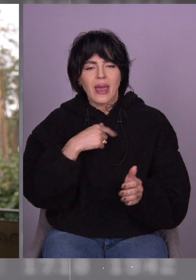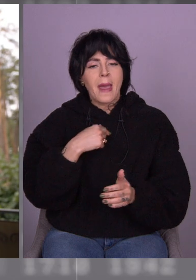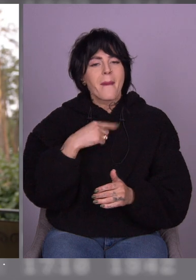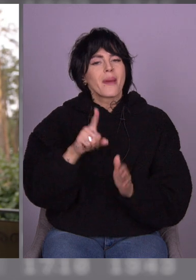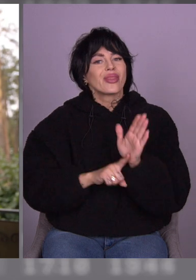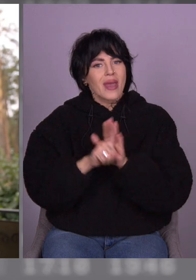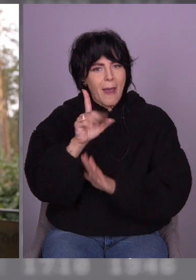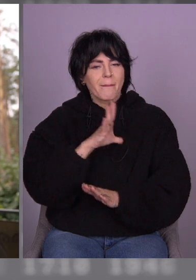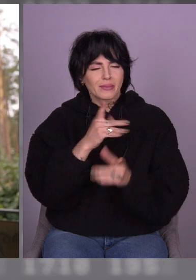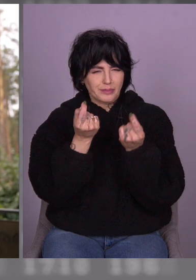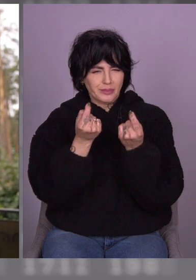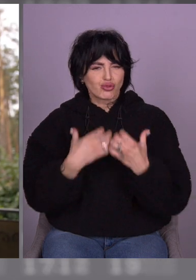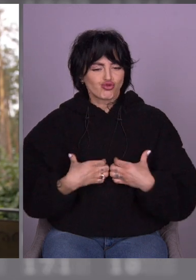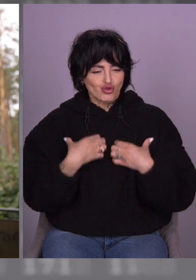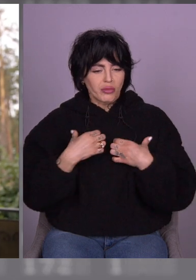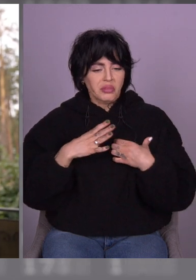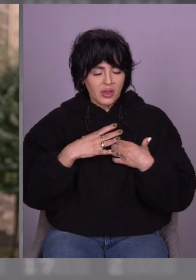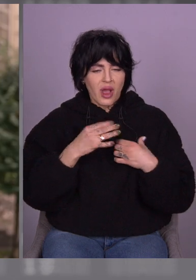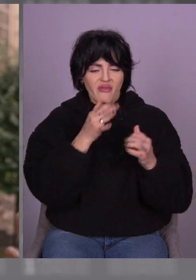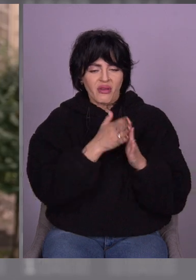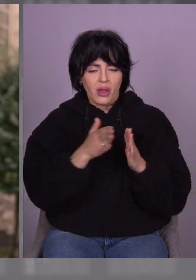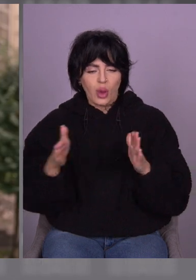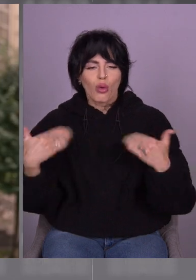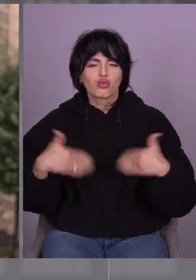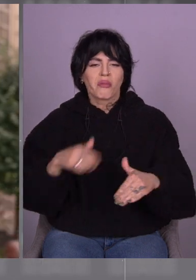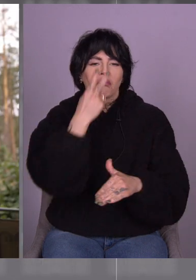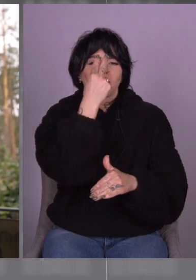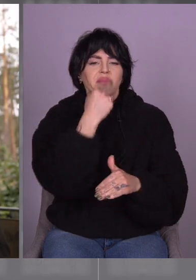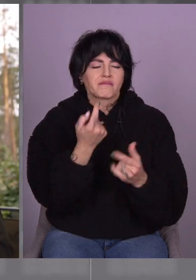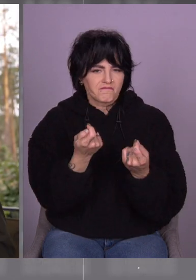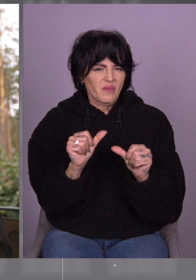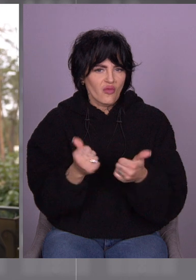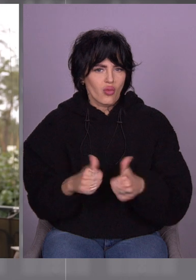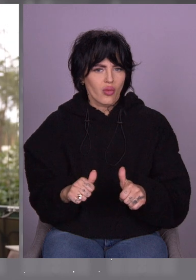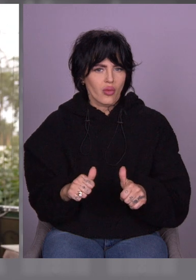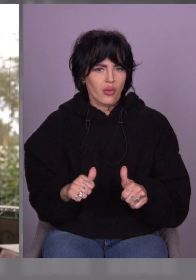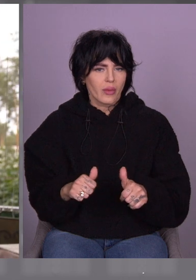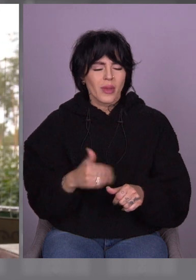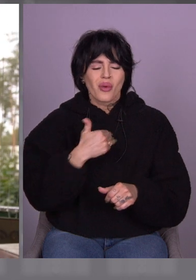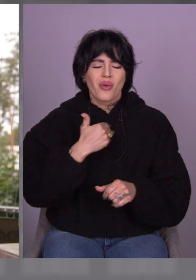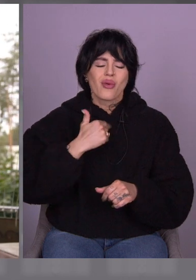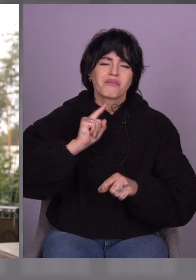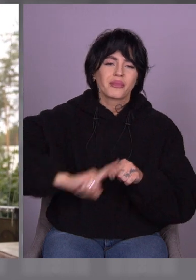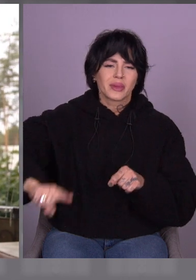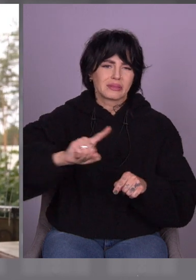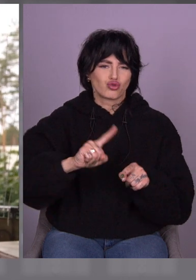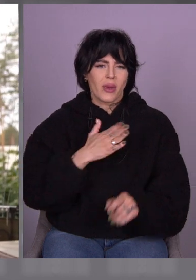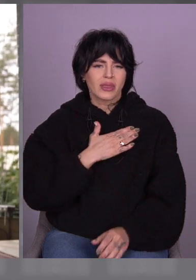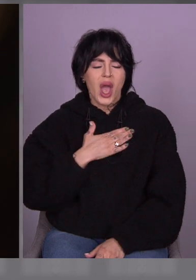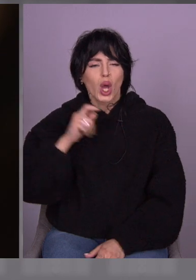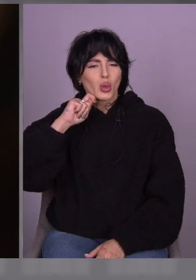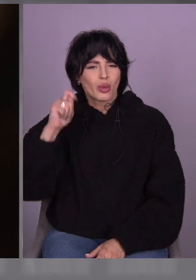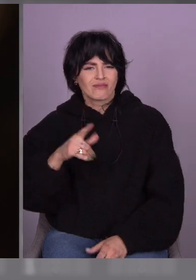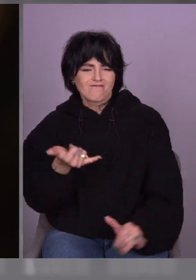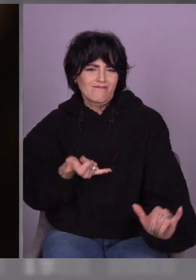потім якось привикаєш. Тільки, знаєте, одного хотілося, щоб быстріше наші вигнали